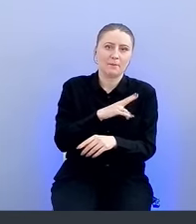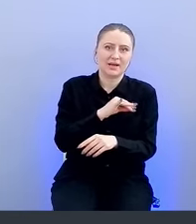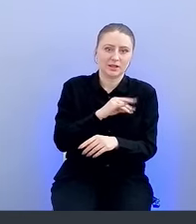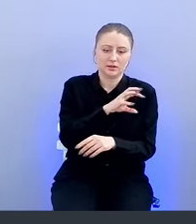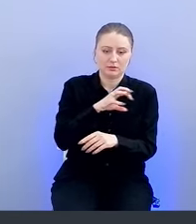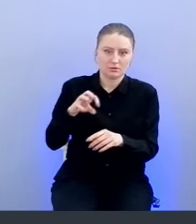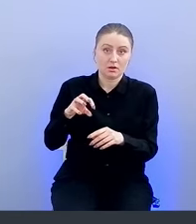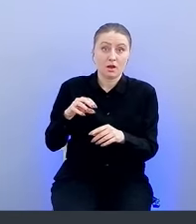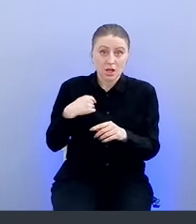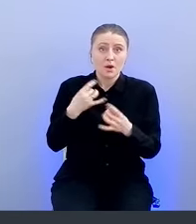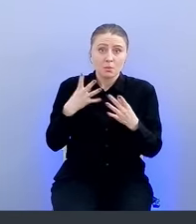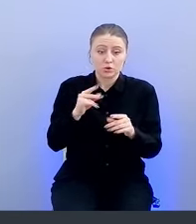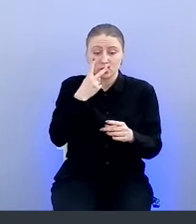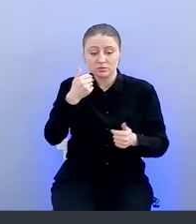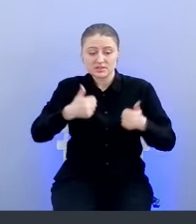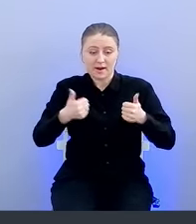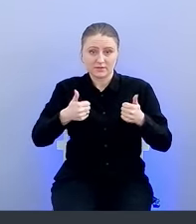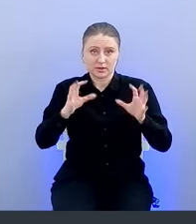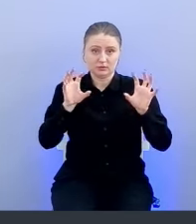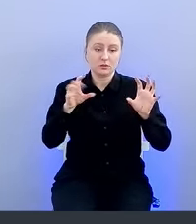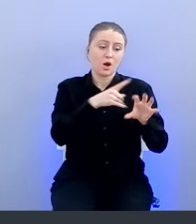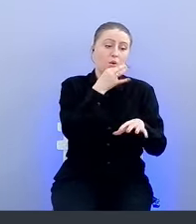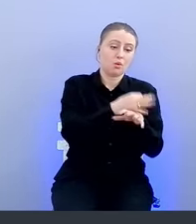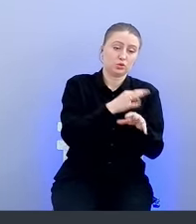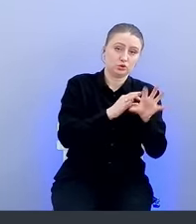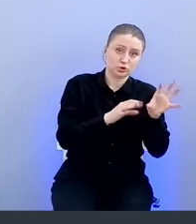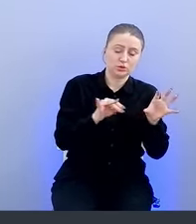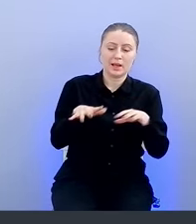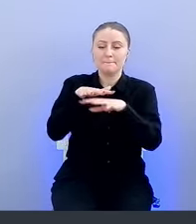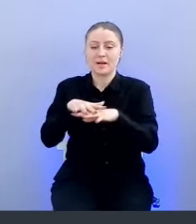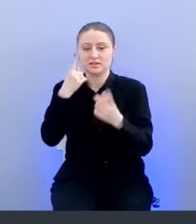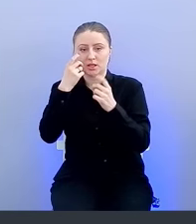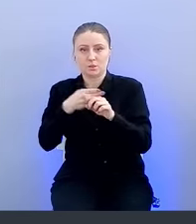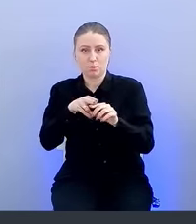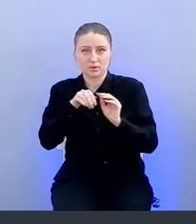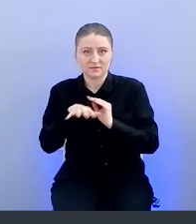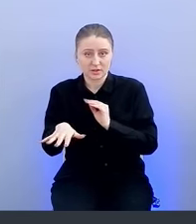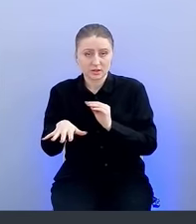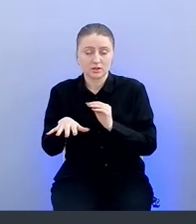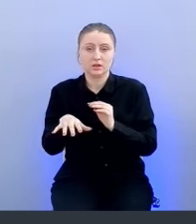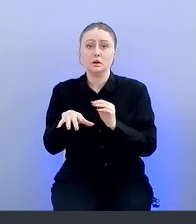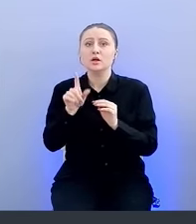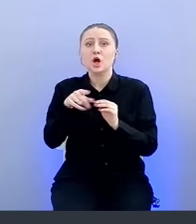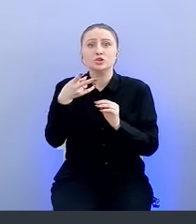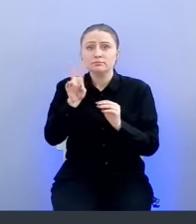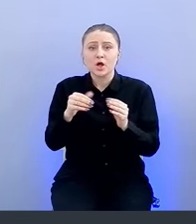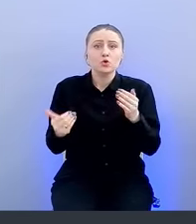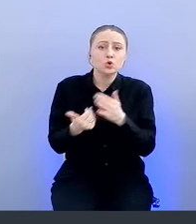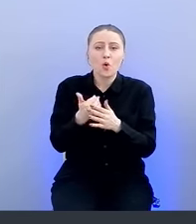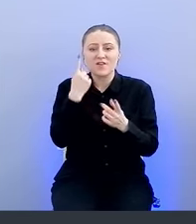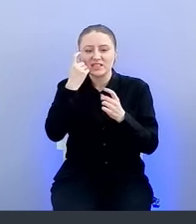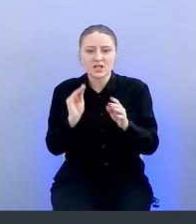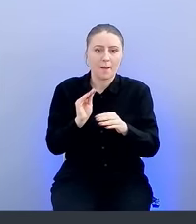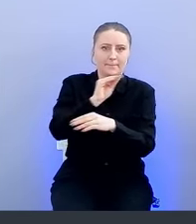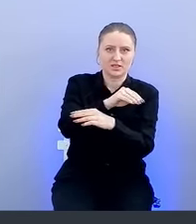можем просто сравнить данные с отчетом и базой данных по этой ветке, не вставляя новую запись в